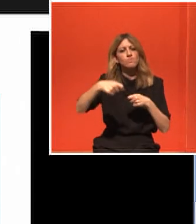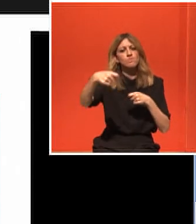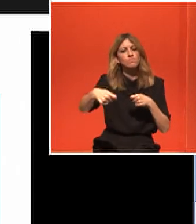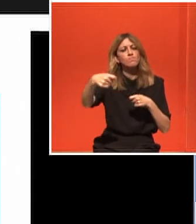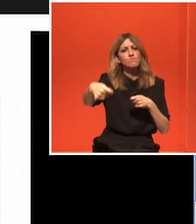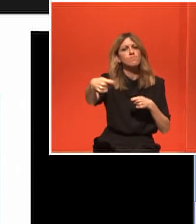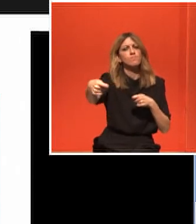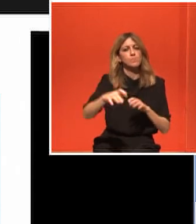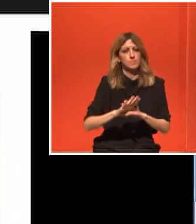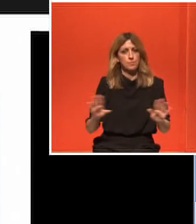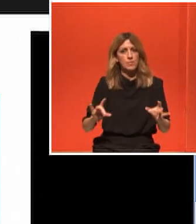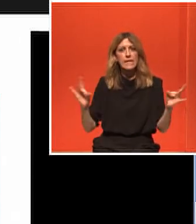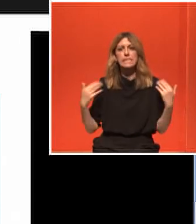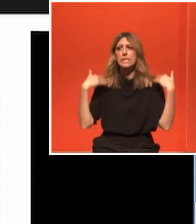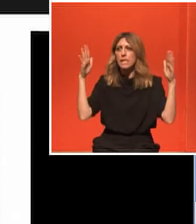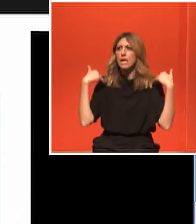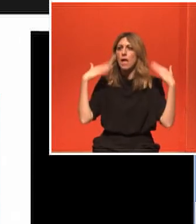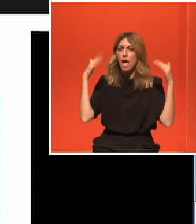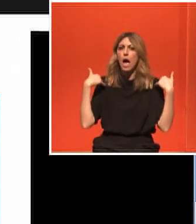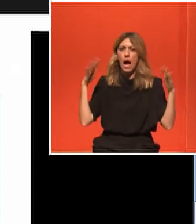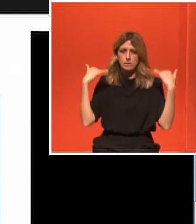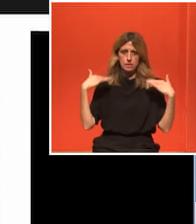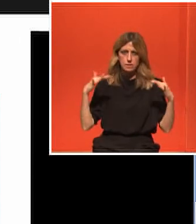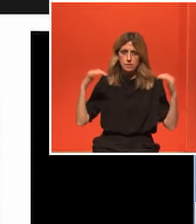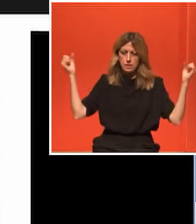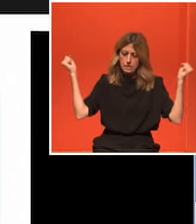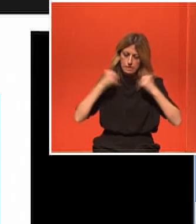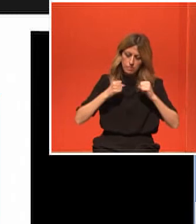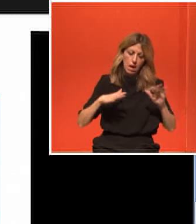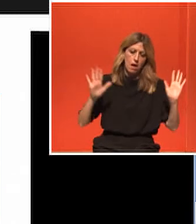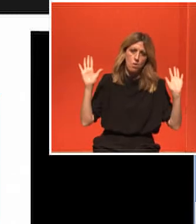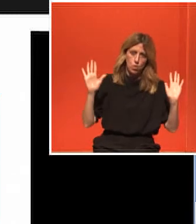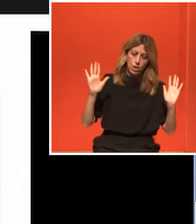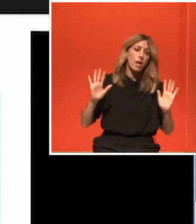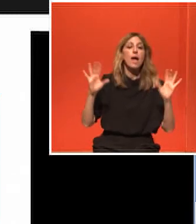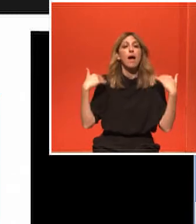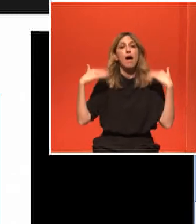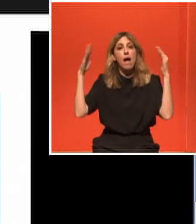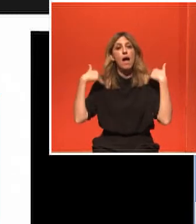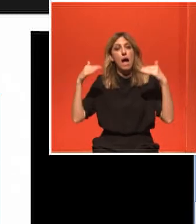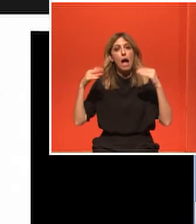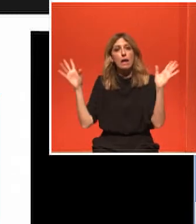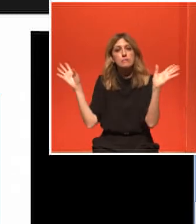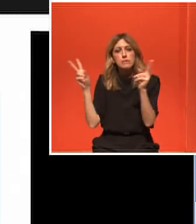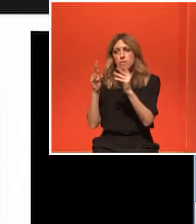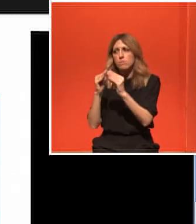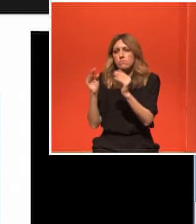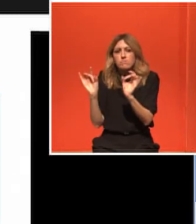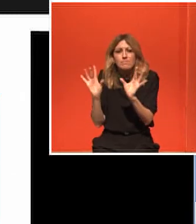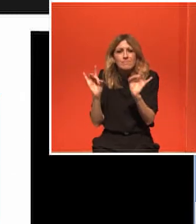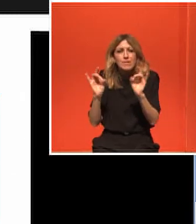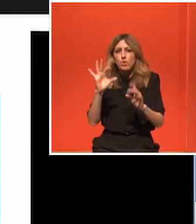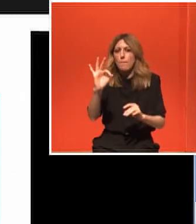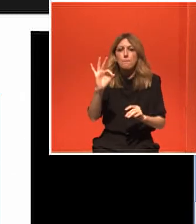Η έλλειψη είναι το πρόβλημα. Όταν λέμε λοιπόν άσκηση στην ιατρική